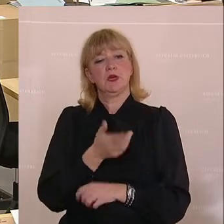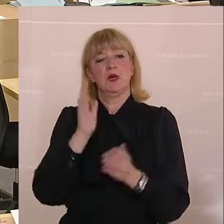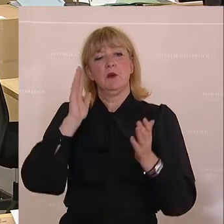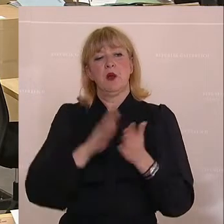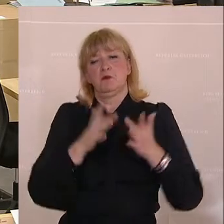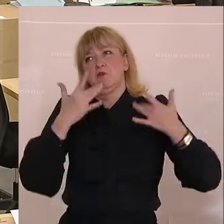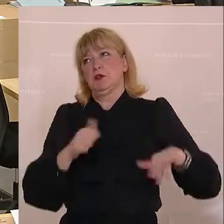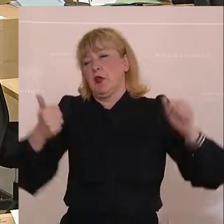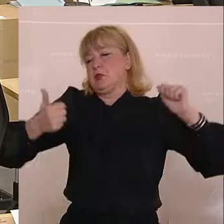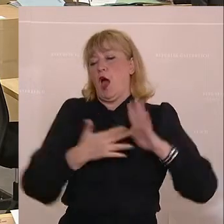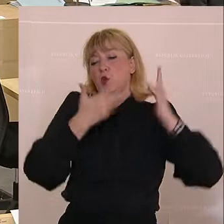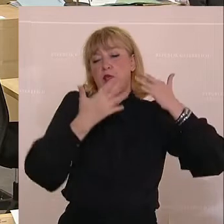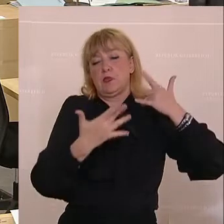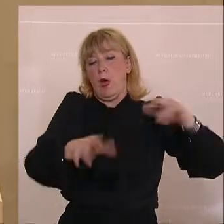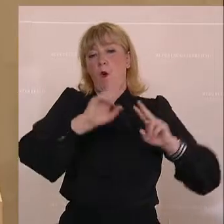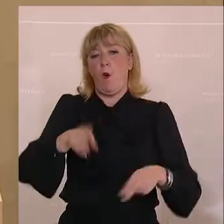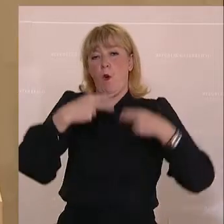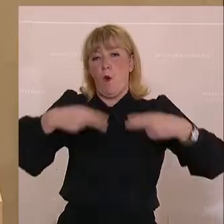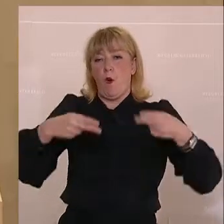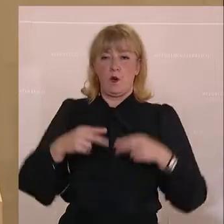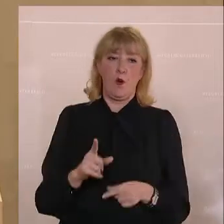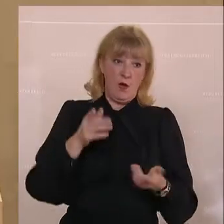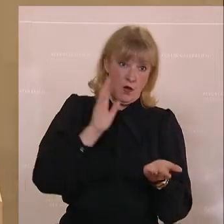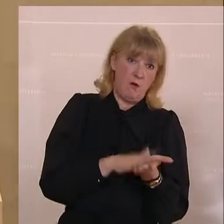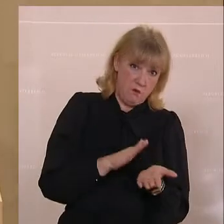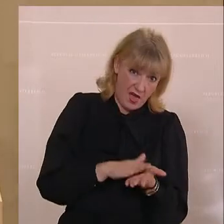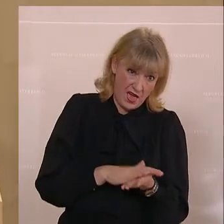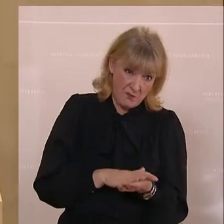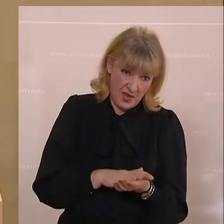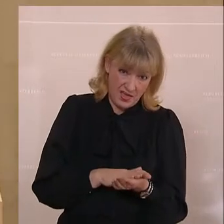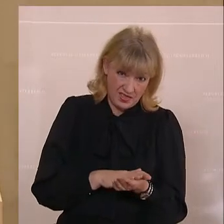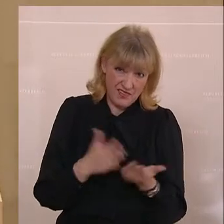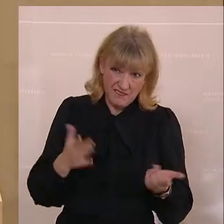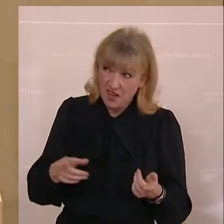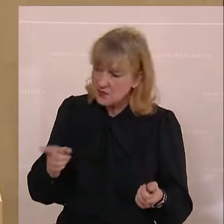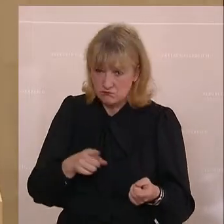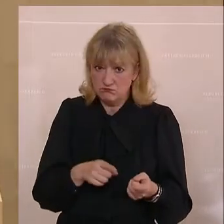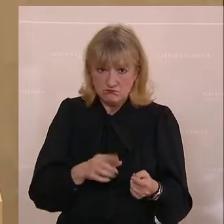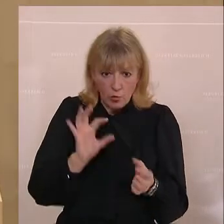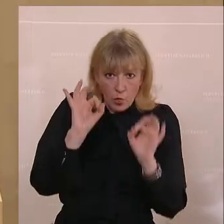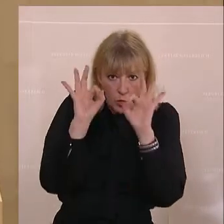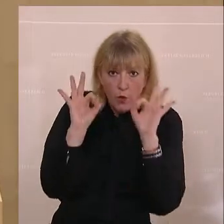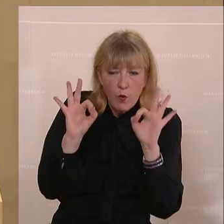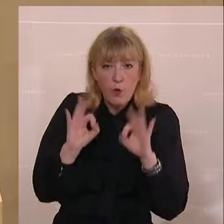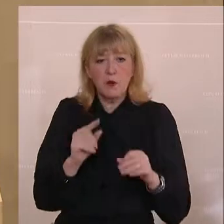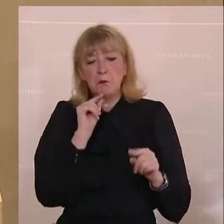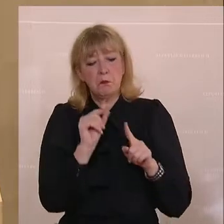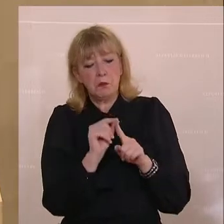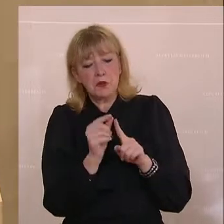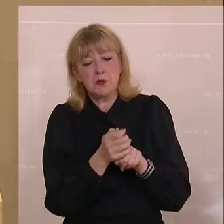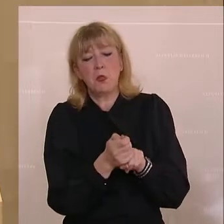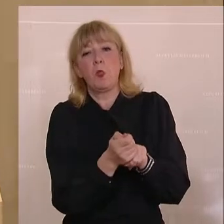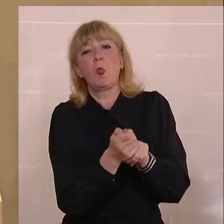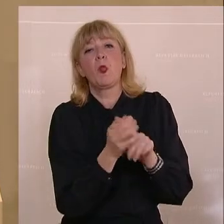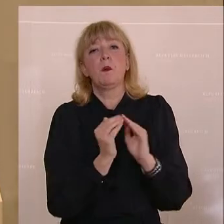wahnsinnig, Tausende von Euros. Bleiben, meine Damen und Herren Kollegen. Tut Ihnen überhaupt nichts. Sie haben maximal ein bisschen mehr, um